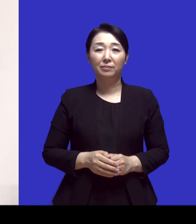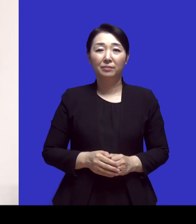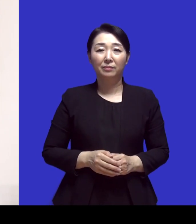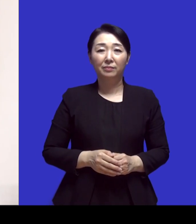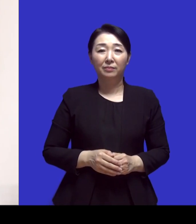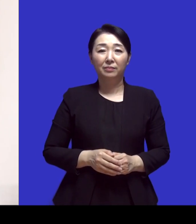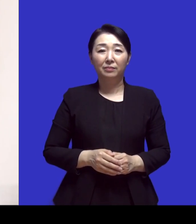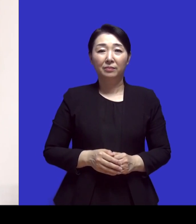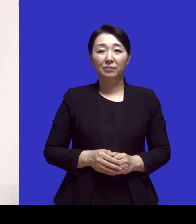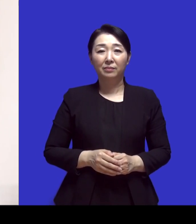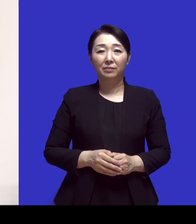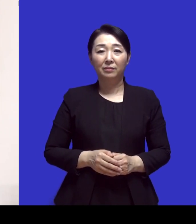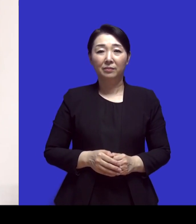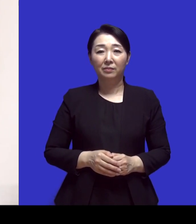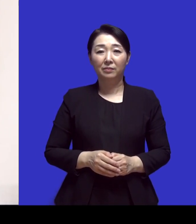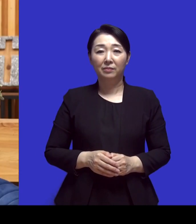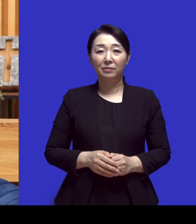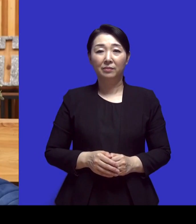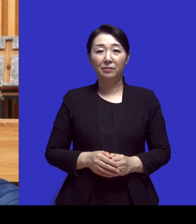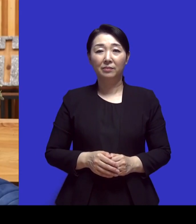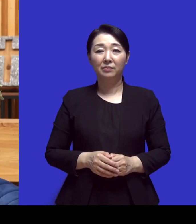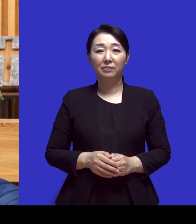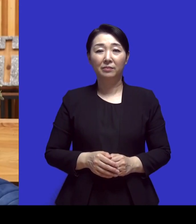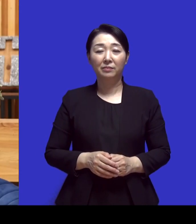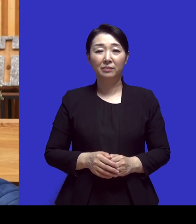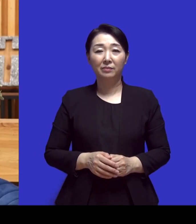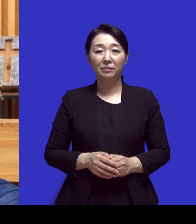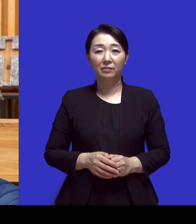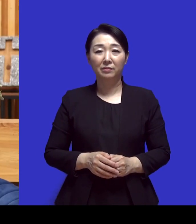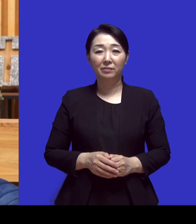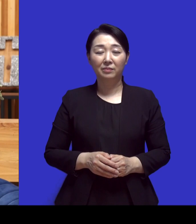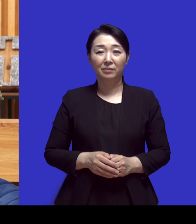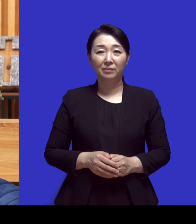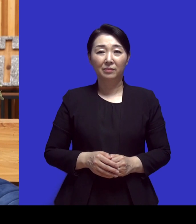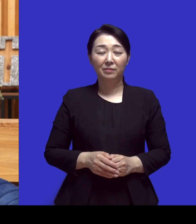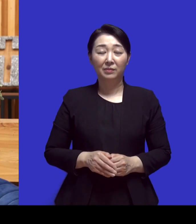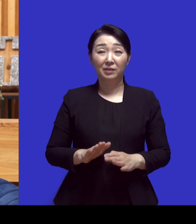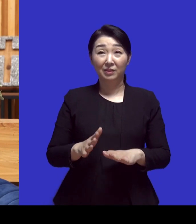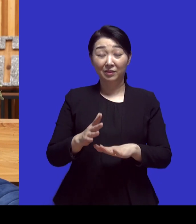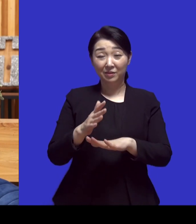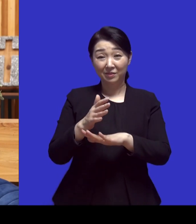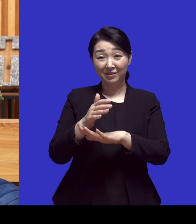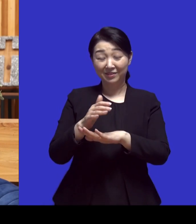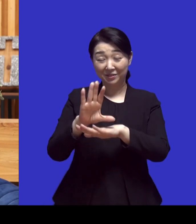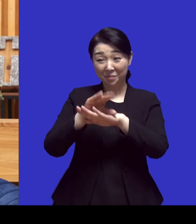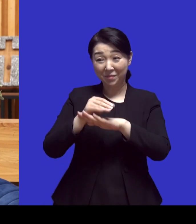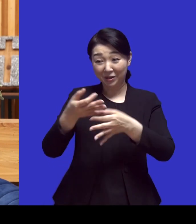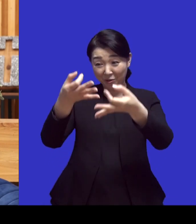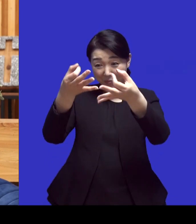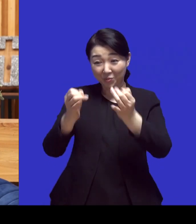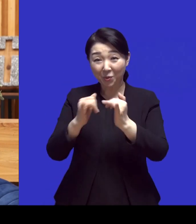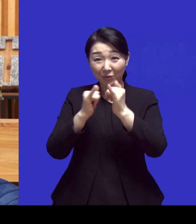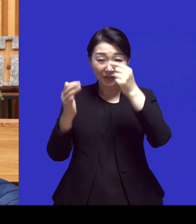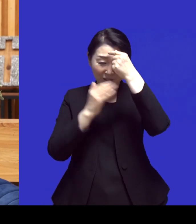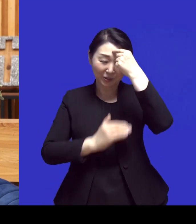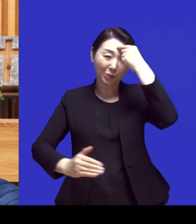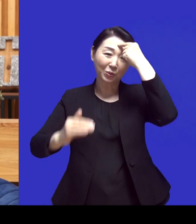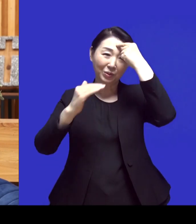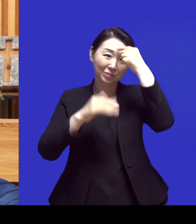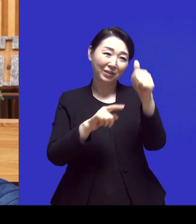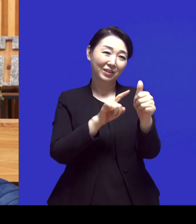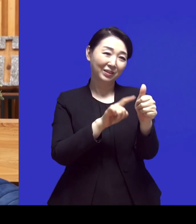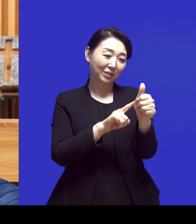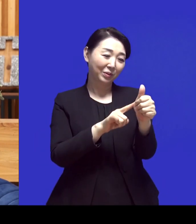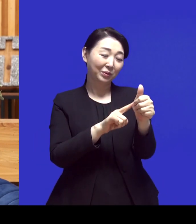그런 정도로 어휴아락하죠 마지막으로 이 방송을 보고 계실 많은 성도님들이 오늘 김태원